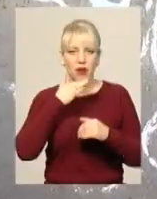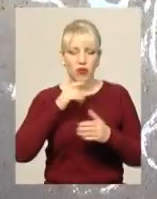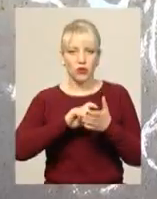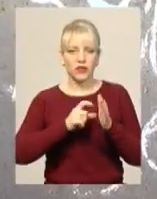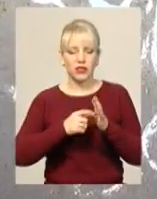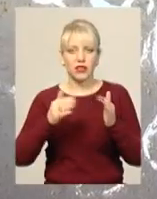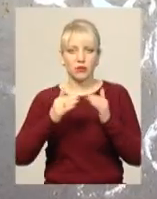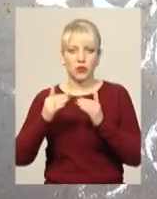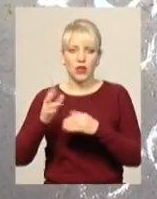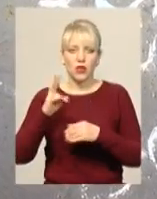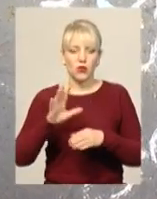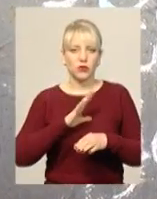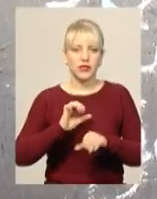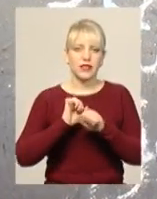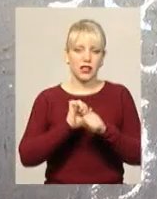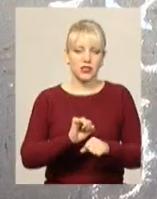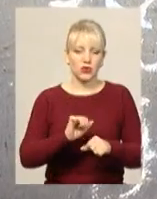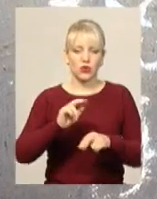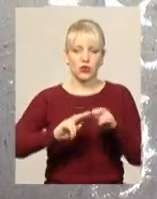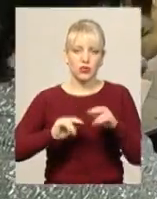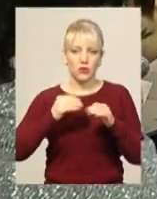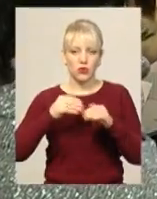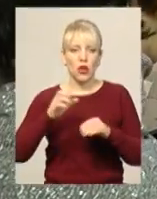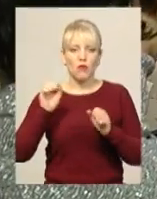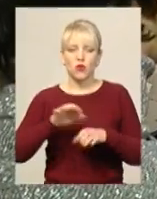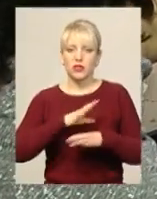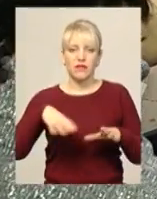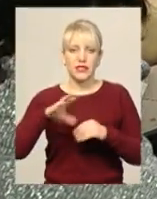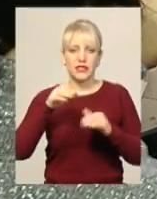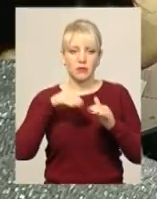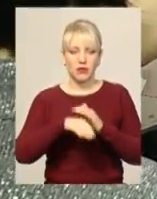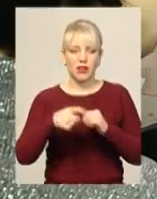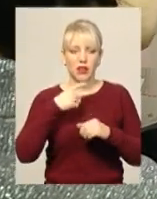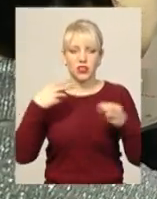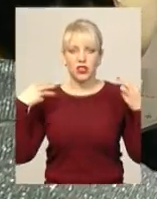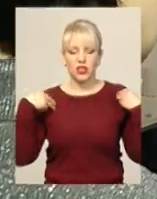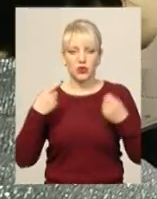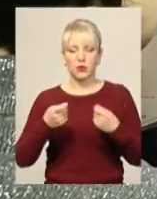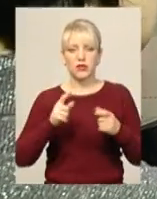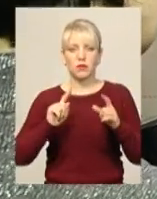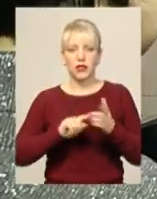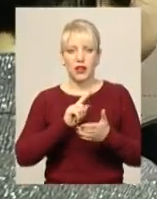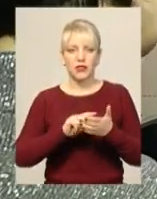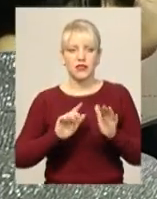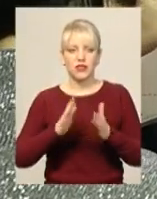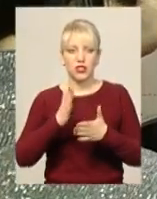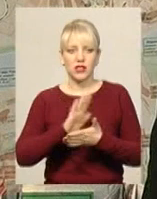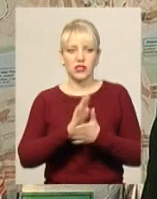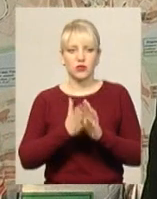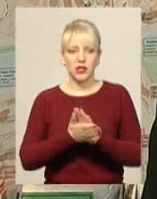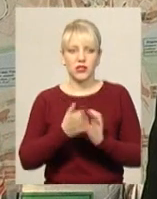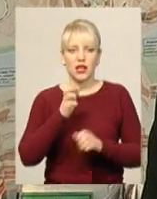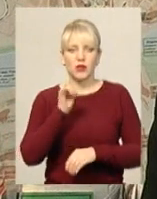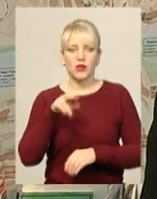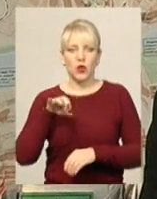Разом з тим, бути захисною спорудою можуть не всі підвальні приміщення, каже начальник управління спитань надзвичайних ситуацій Дмитро Білус. «У